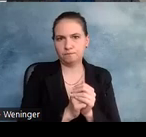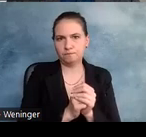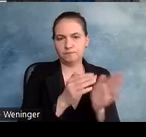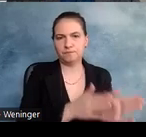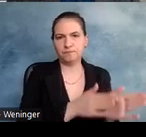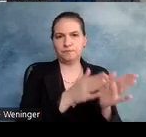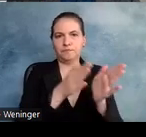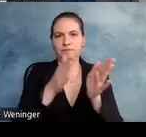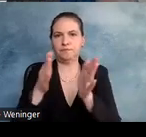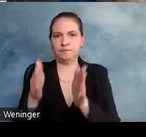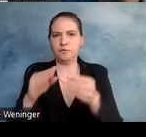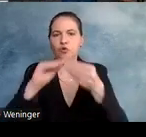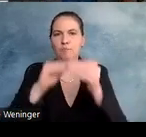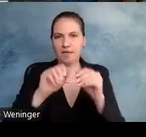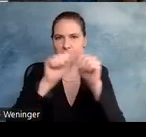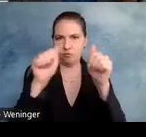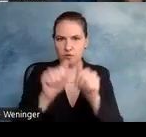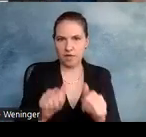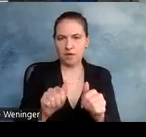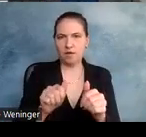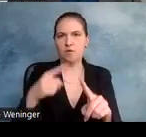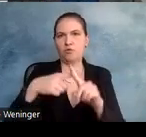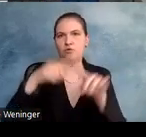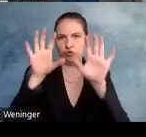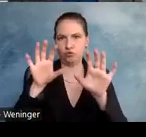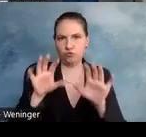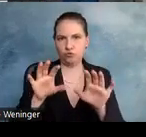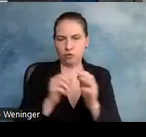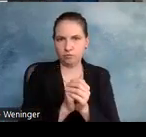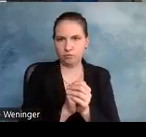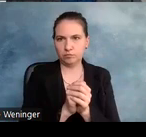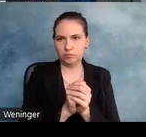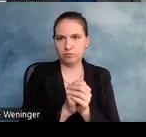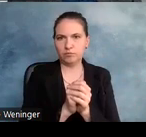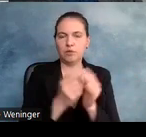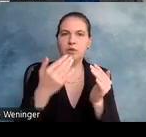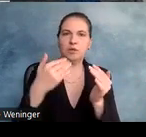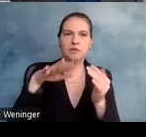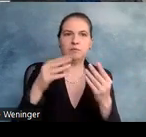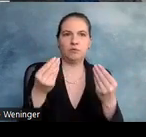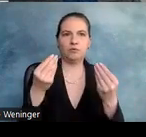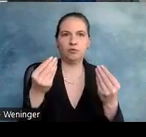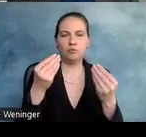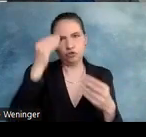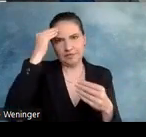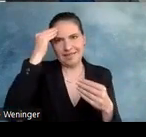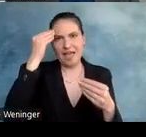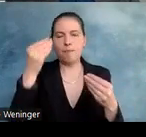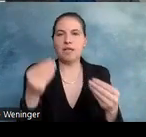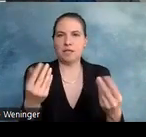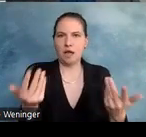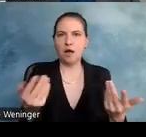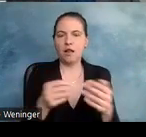als Inhaltstyp komplexe Modelle und Strukturen, also das ist dann eher typischerweise für Lernmaterialien,